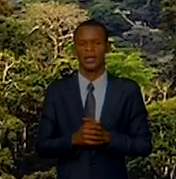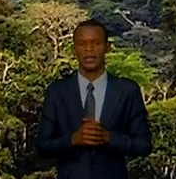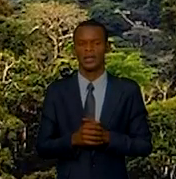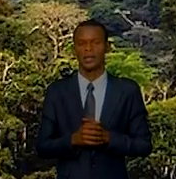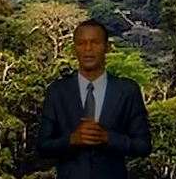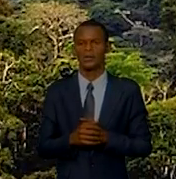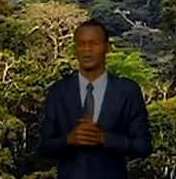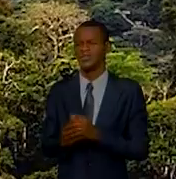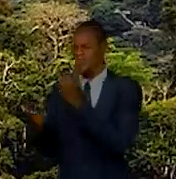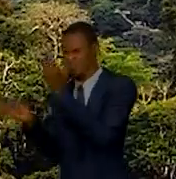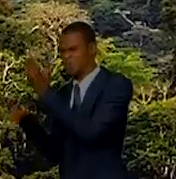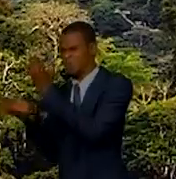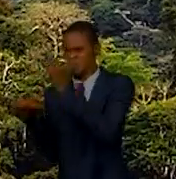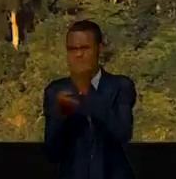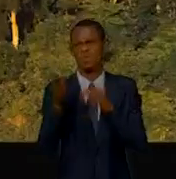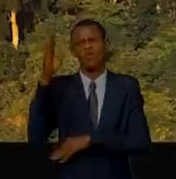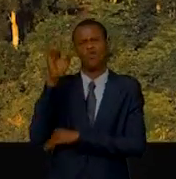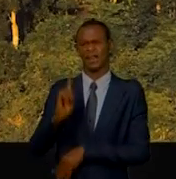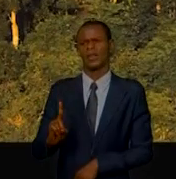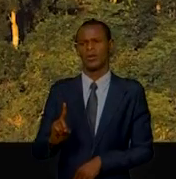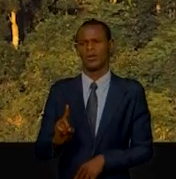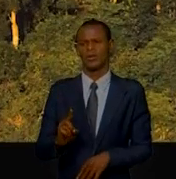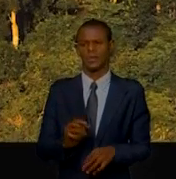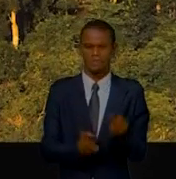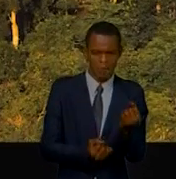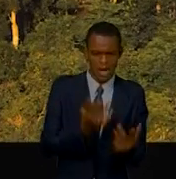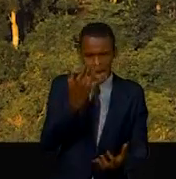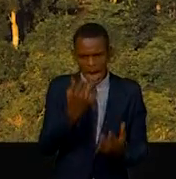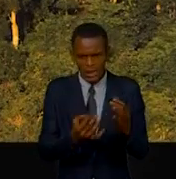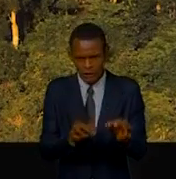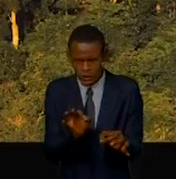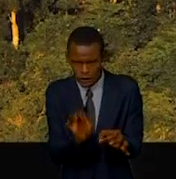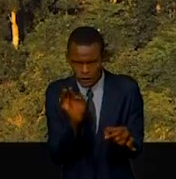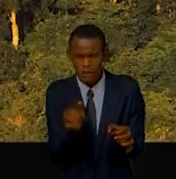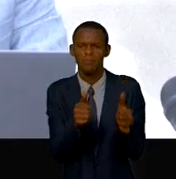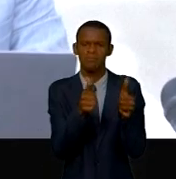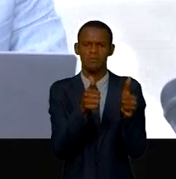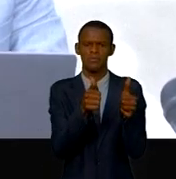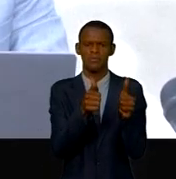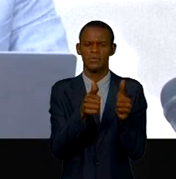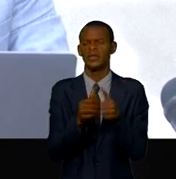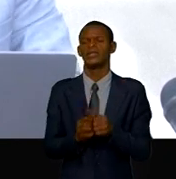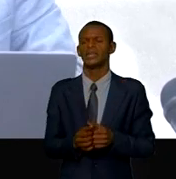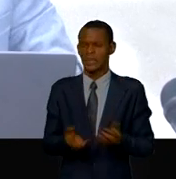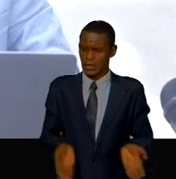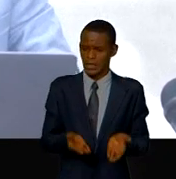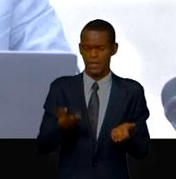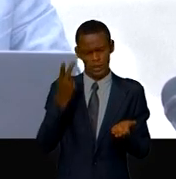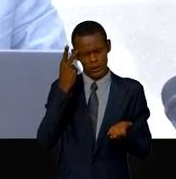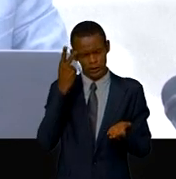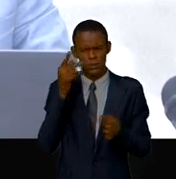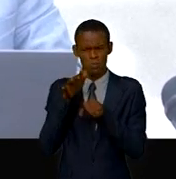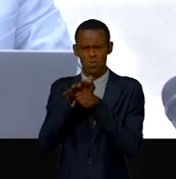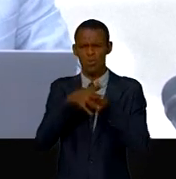ce processus connaît un franc succès étant donné qu'à Kinshasa actuellement la plus grande partie de la population